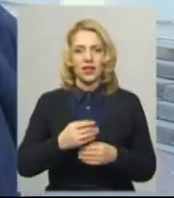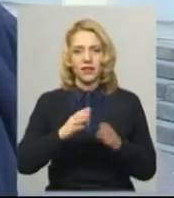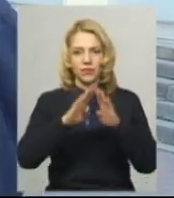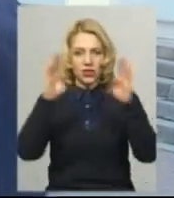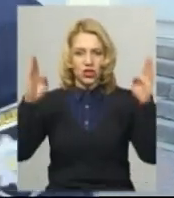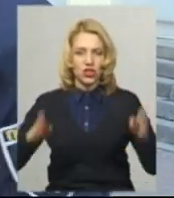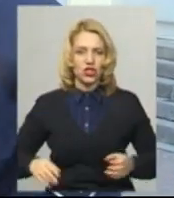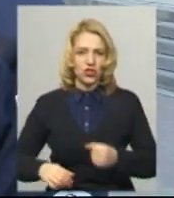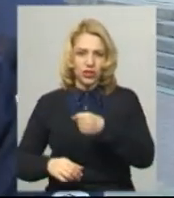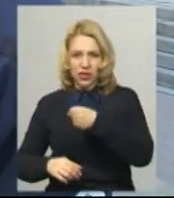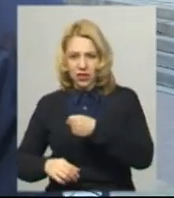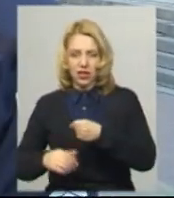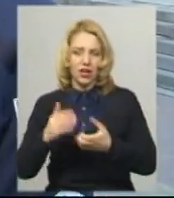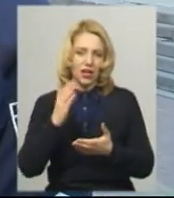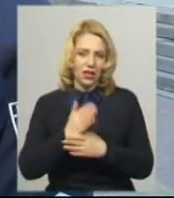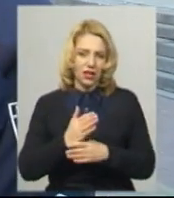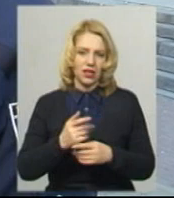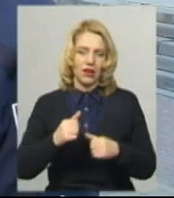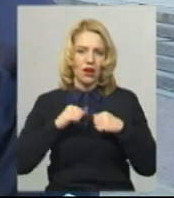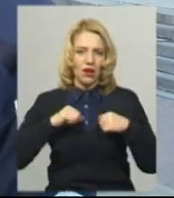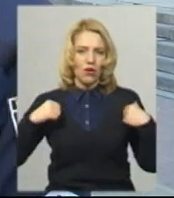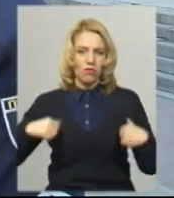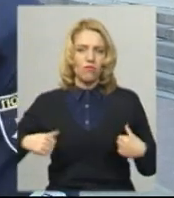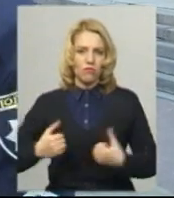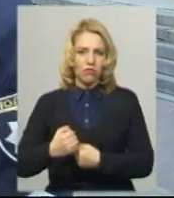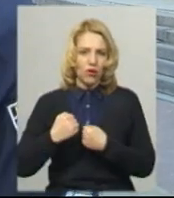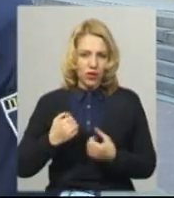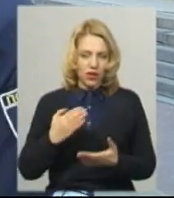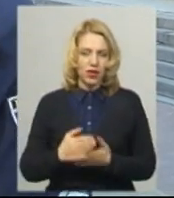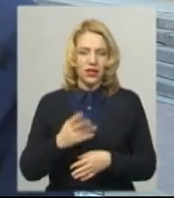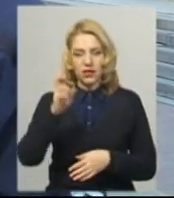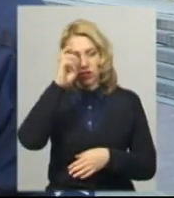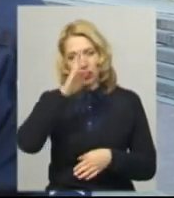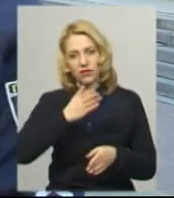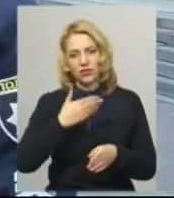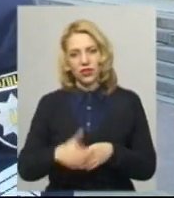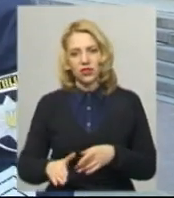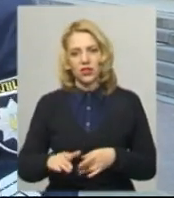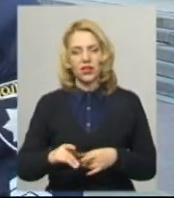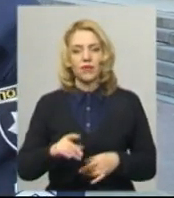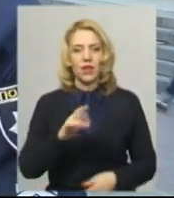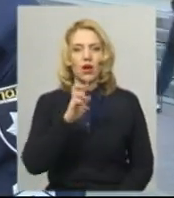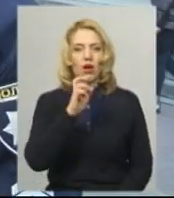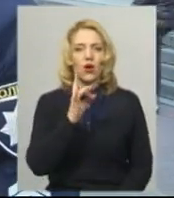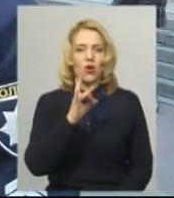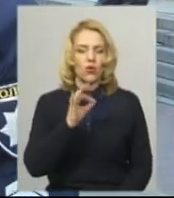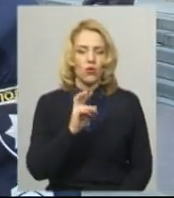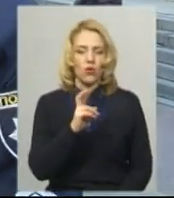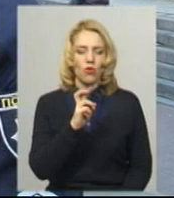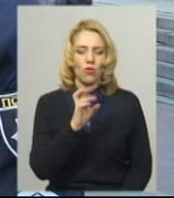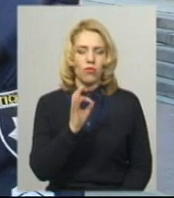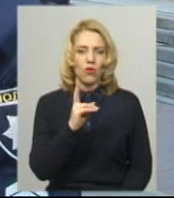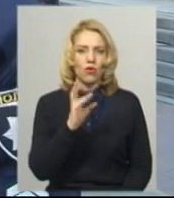ми одягаємо броню, ШПУ. Зараз нам виділила держава спорядження, яке називається робокоп. Це